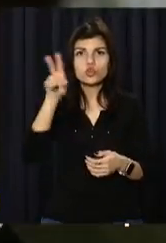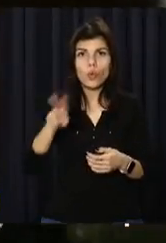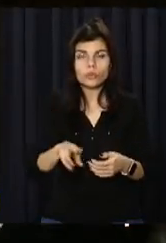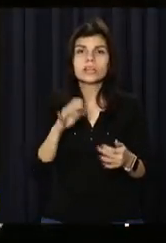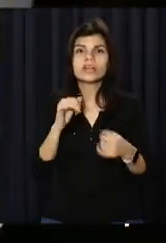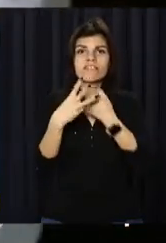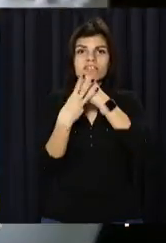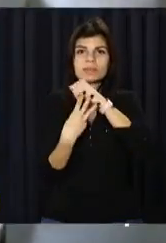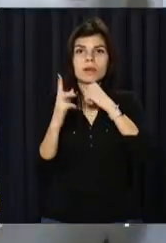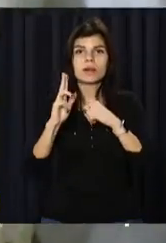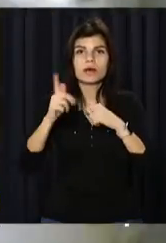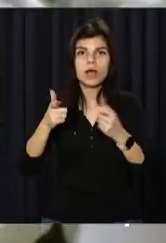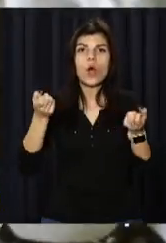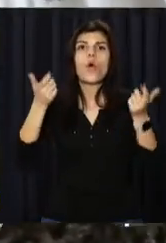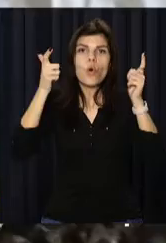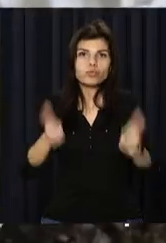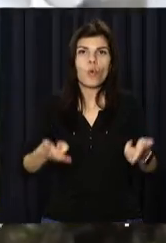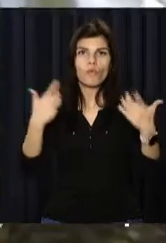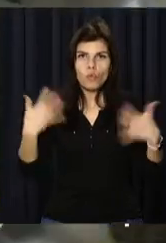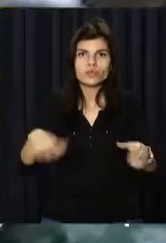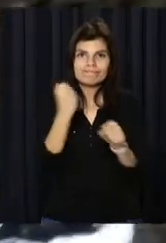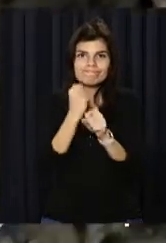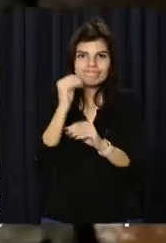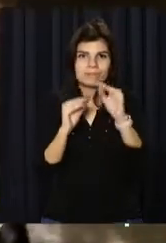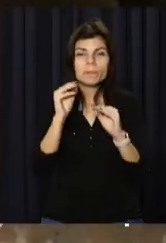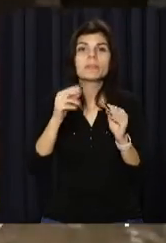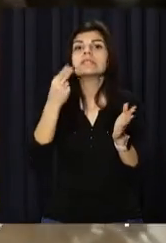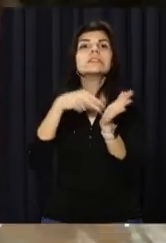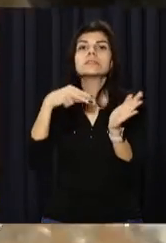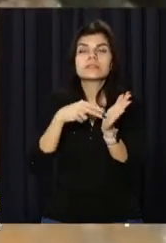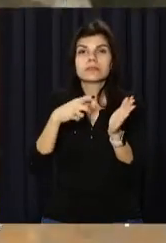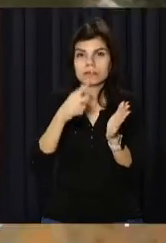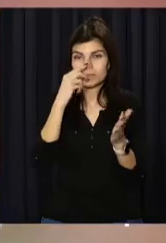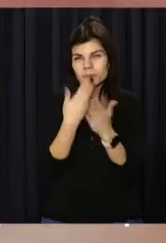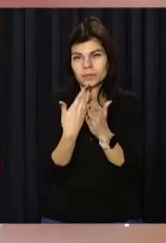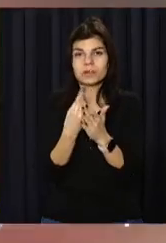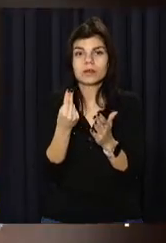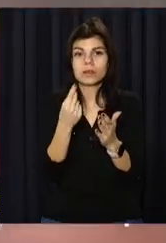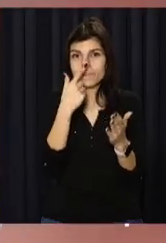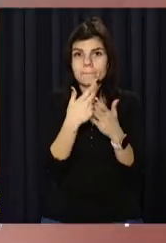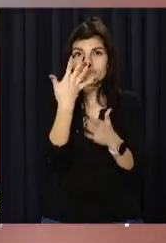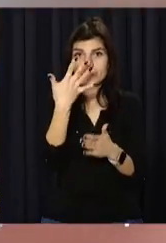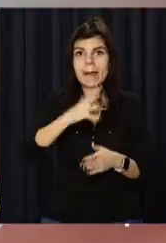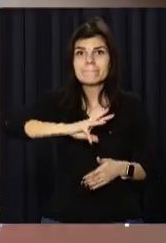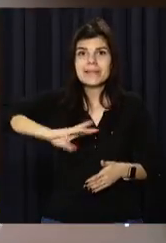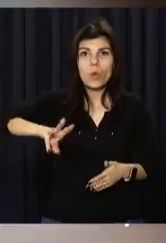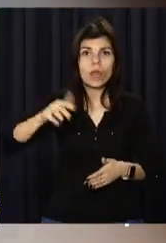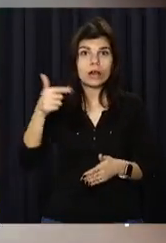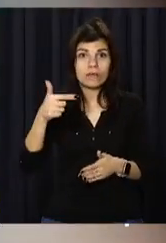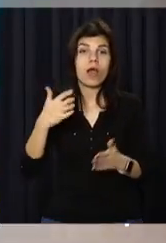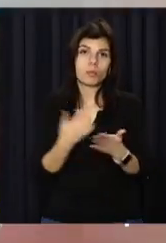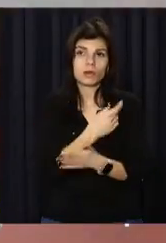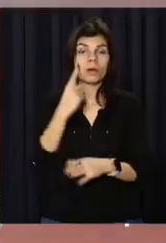та 18 кілограмів готового товару. За цінами чорного ринку, вартість вилучених речовин – майже 5 мільйонів гривень.